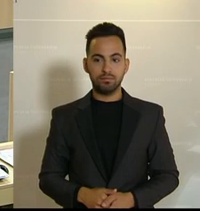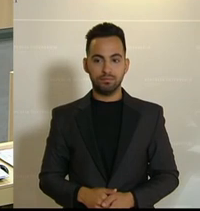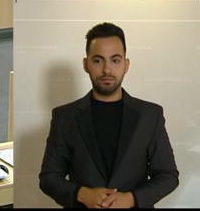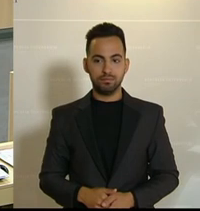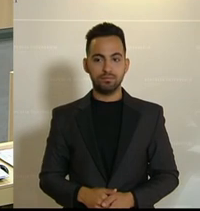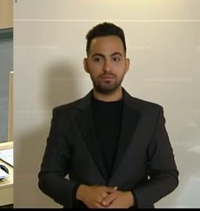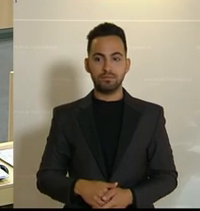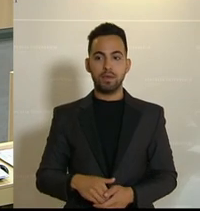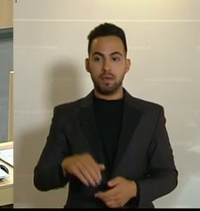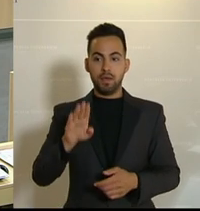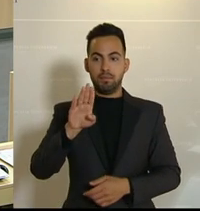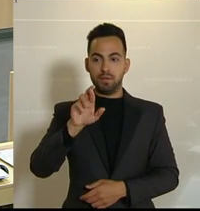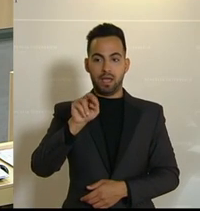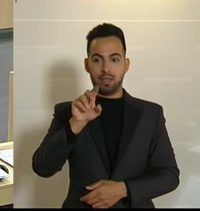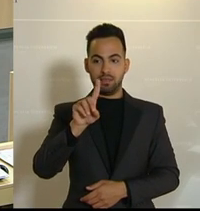in der Zeile geirrt.